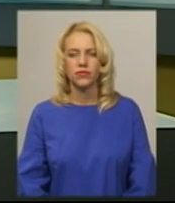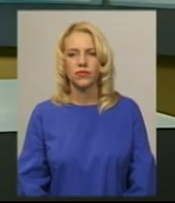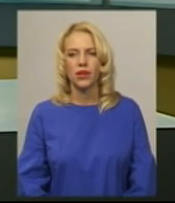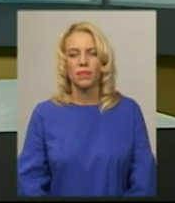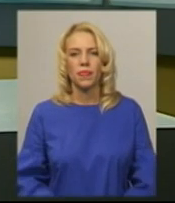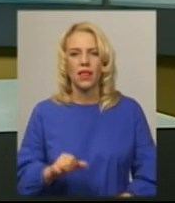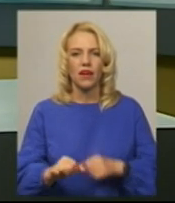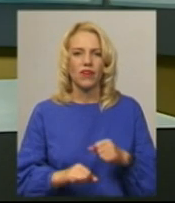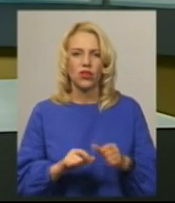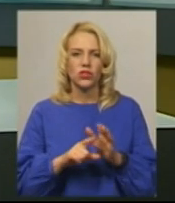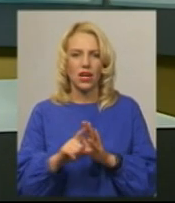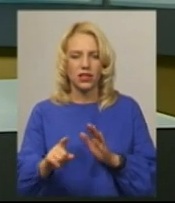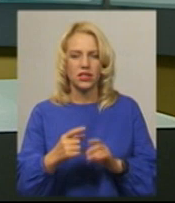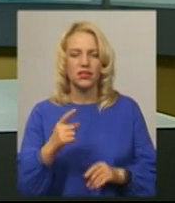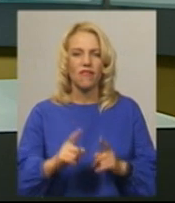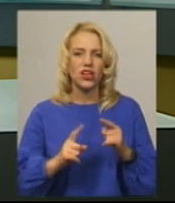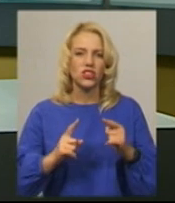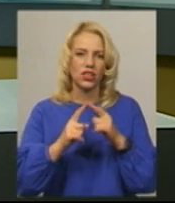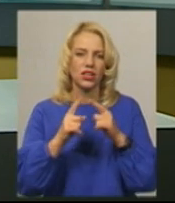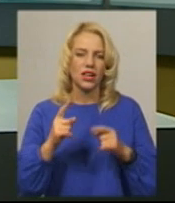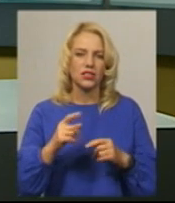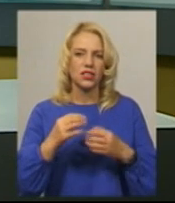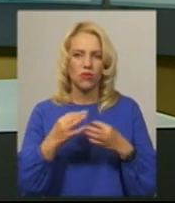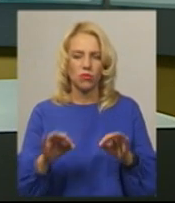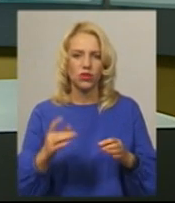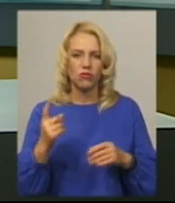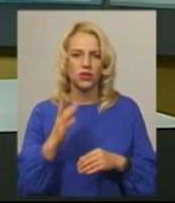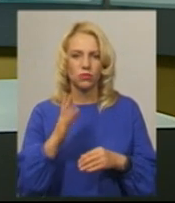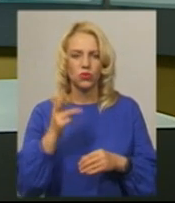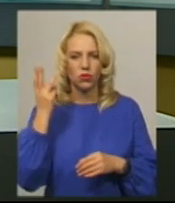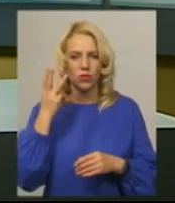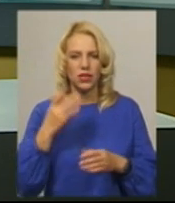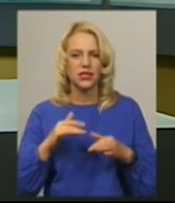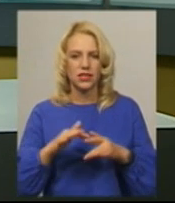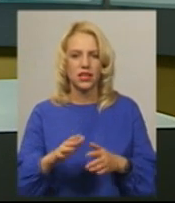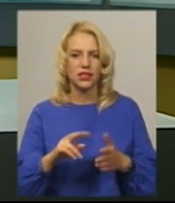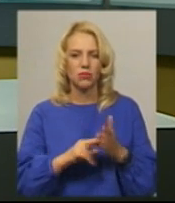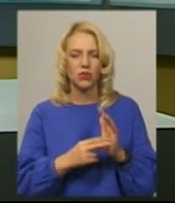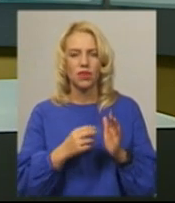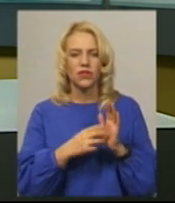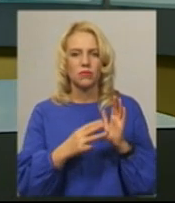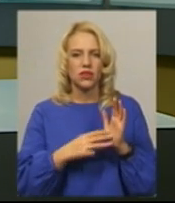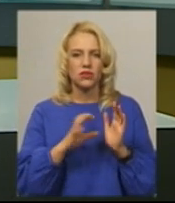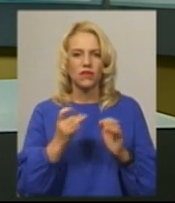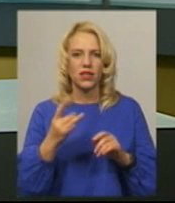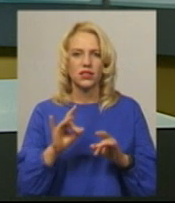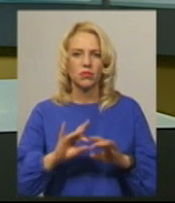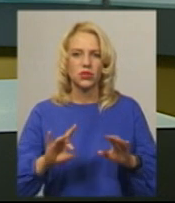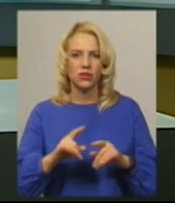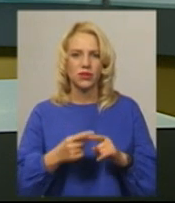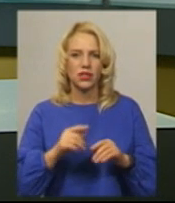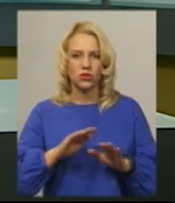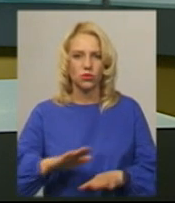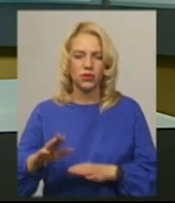Велозаїзд «Вершина свободи» вперше відбудеться у Хмельницькому. Захід запланований на 8 вересня. Про це повідомила заступник начальника